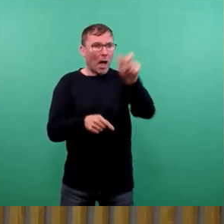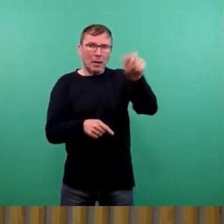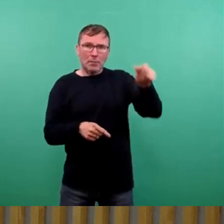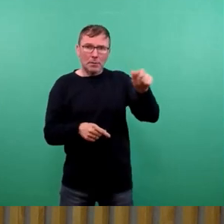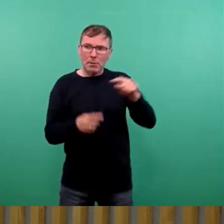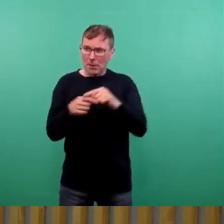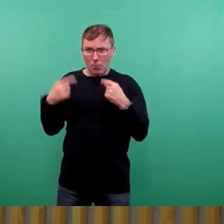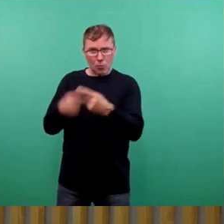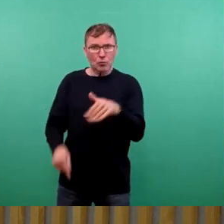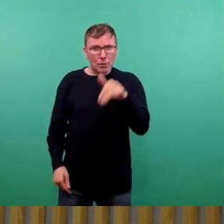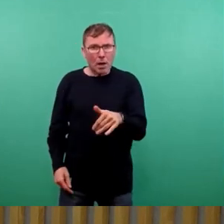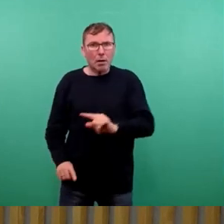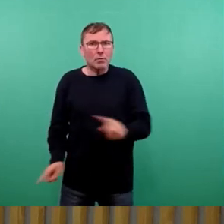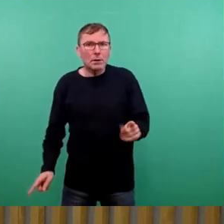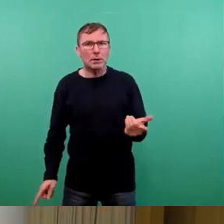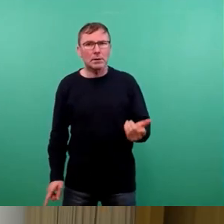Grundstück?